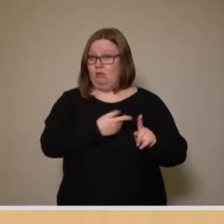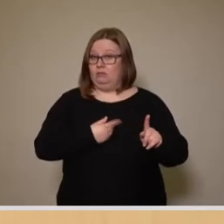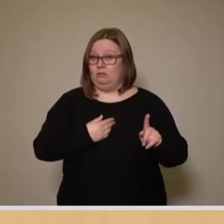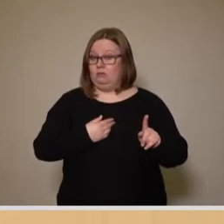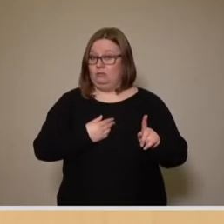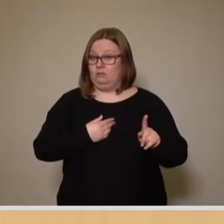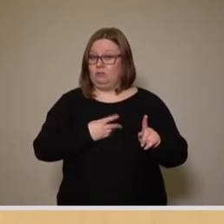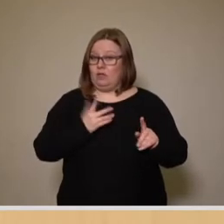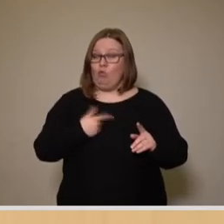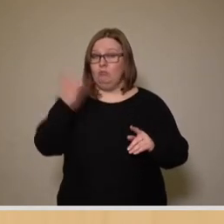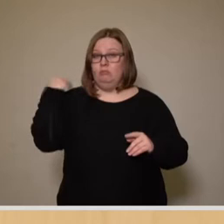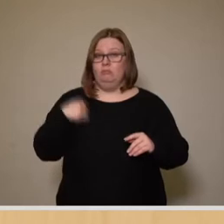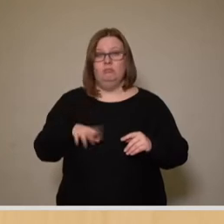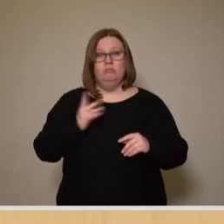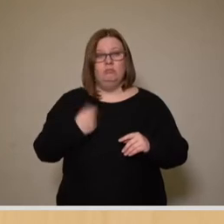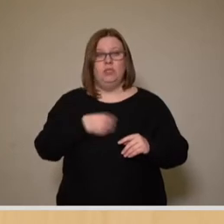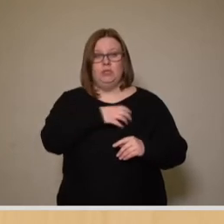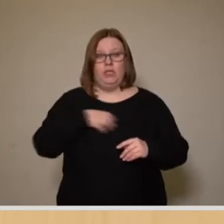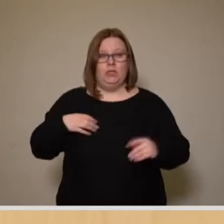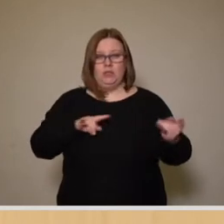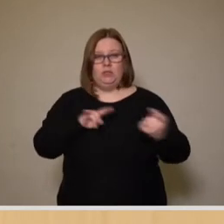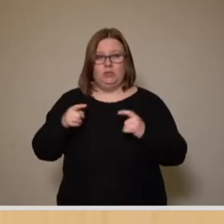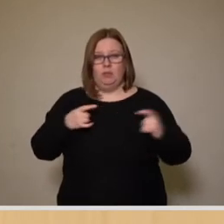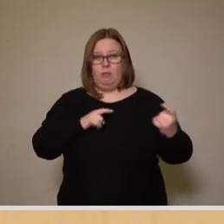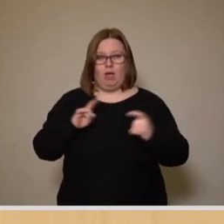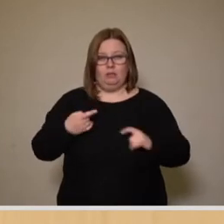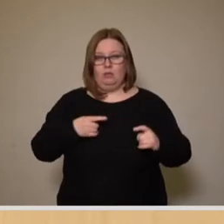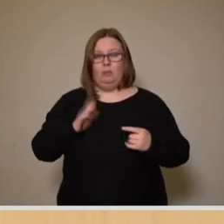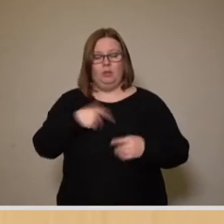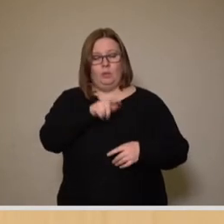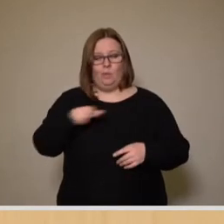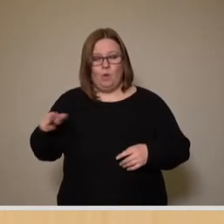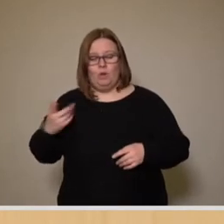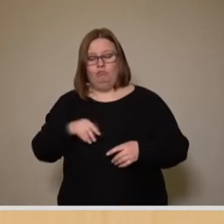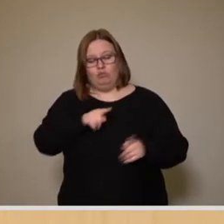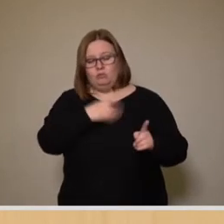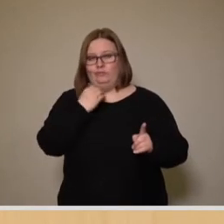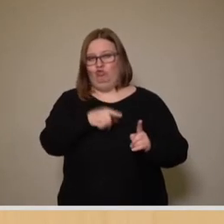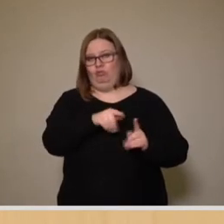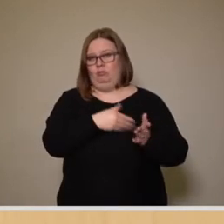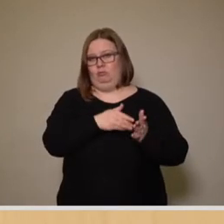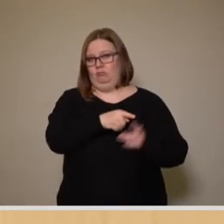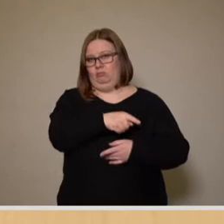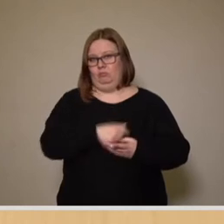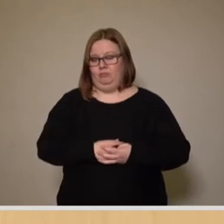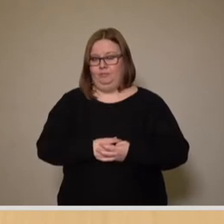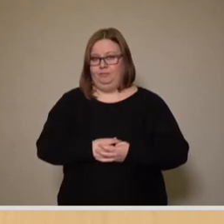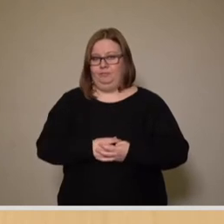auch auf den Ergebnissen einer Dresdner Debatte geführt mit den Bürgerinnen und Bürgern dieser Stadt.